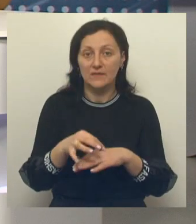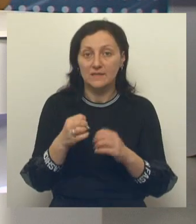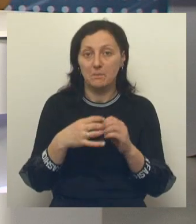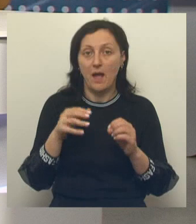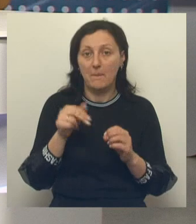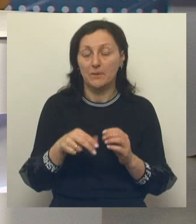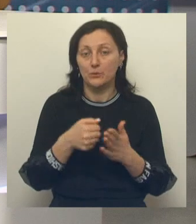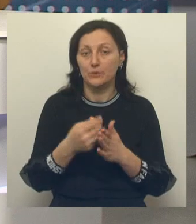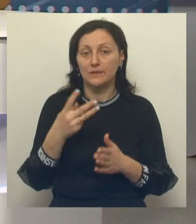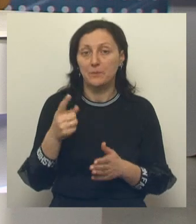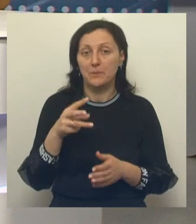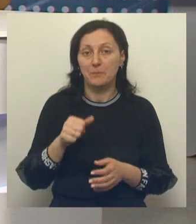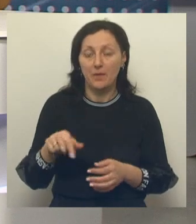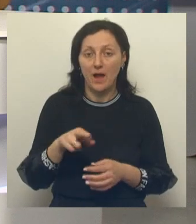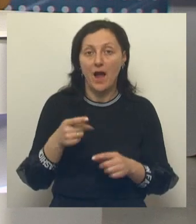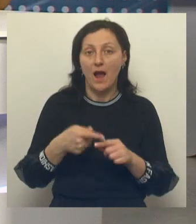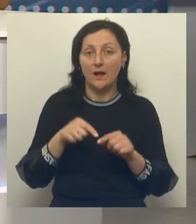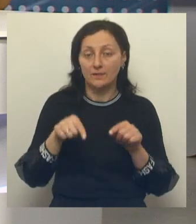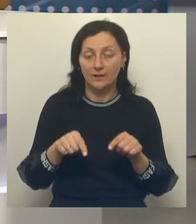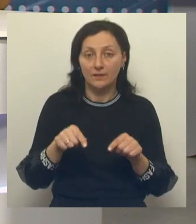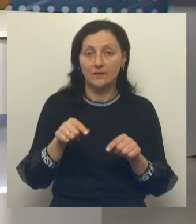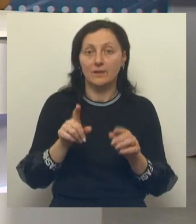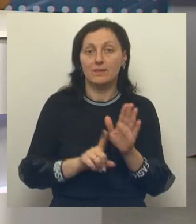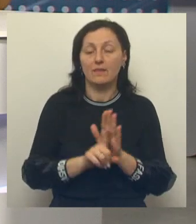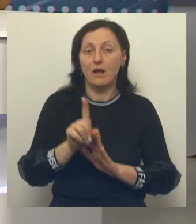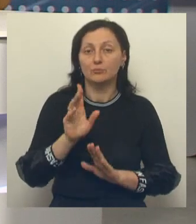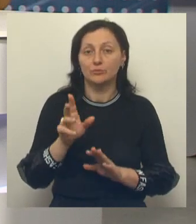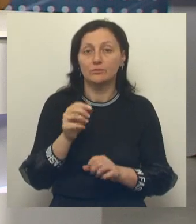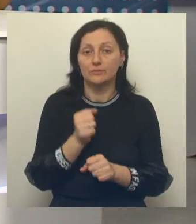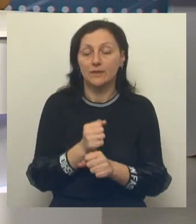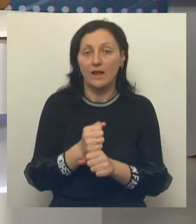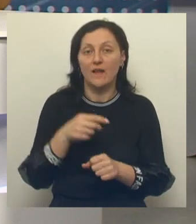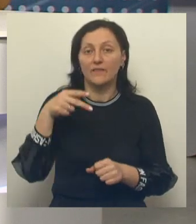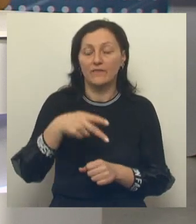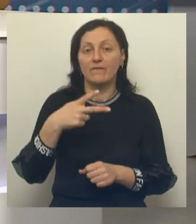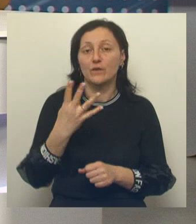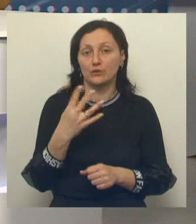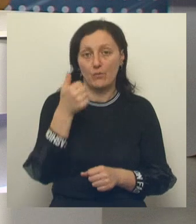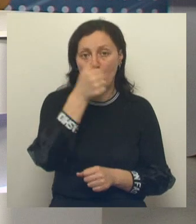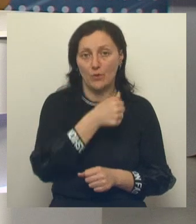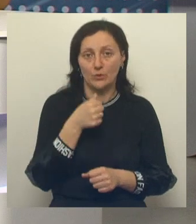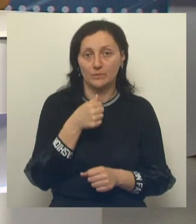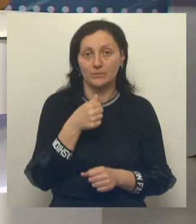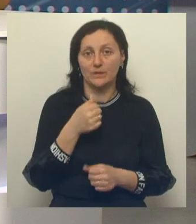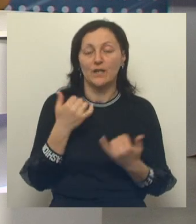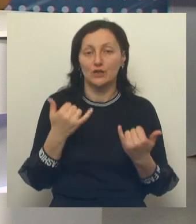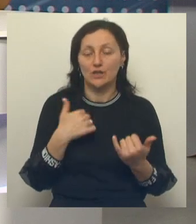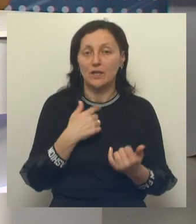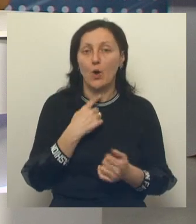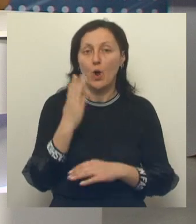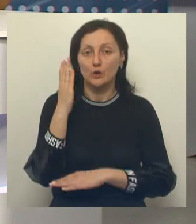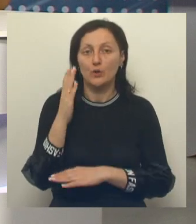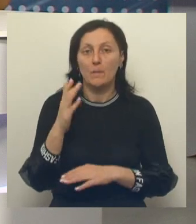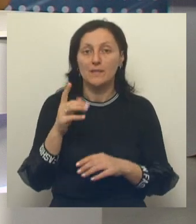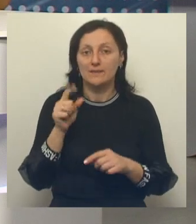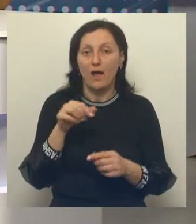апреля по 31 мая, это объекты благоустройства 24-го года. То есть мы сейчас голосуем за объекты, которые только в следующем